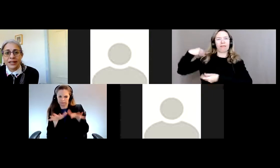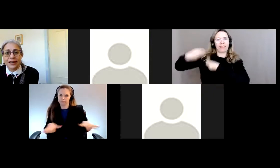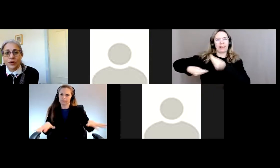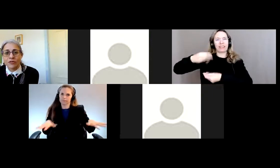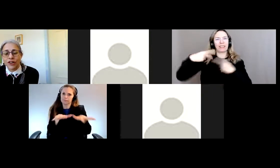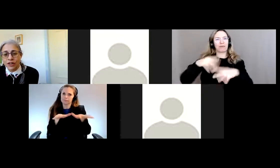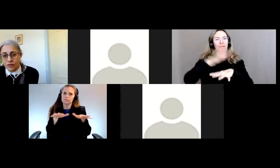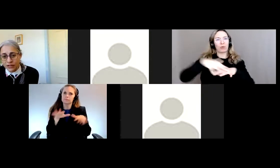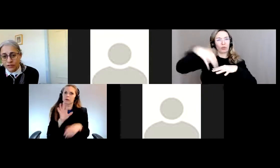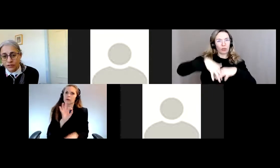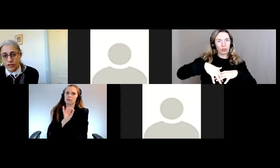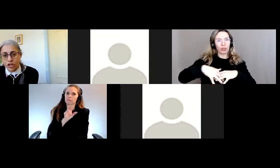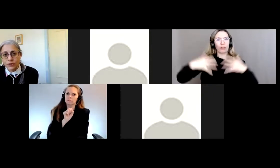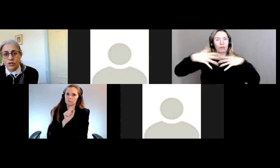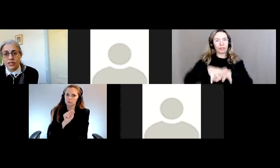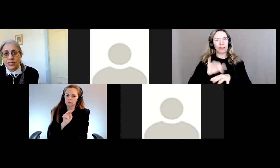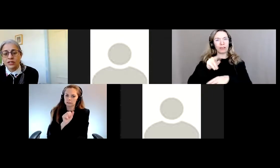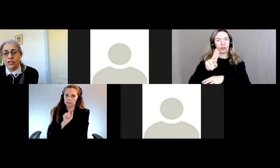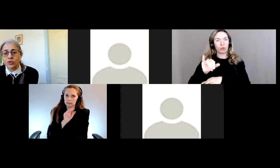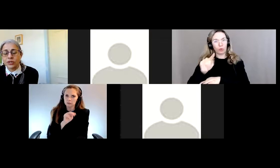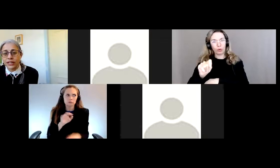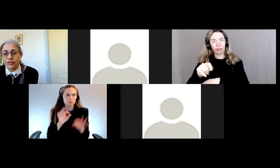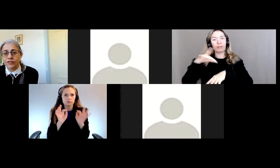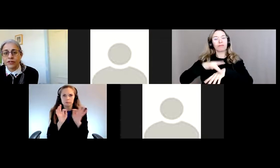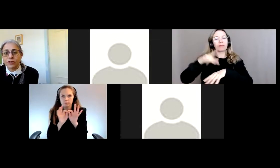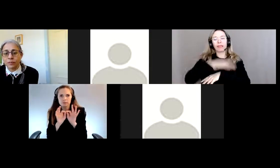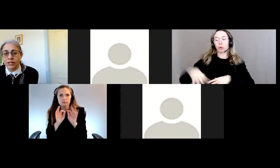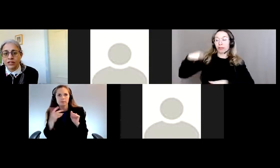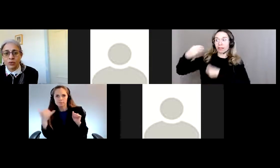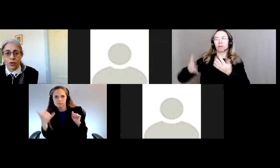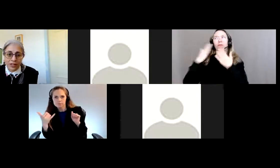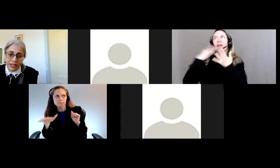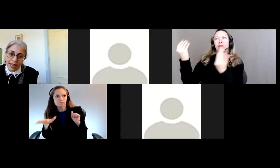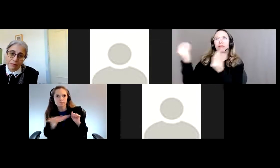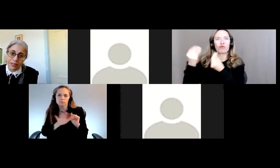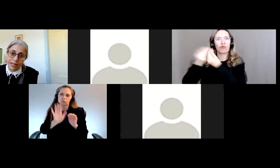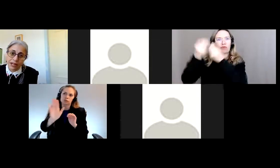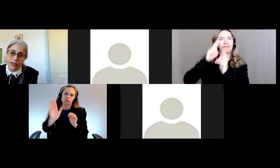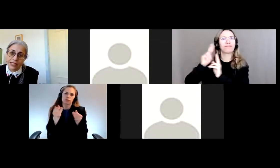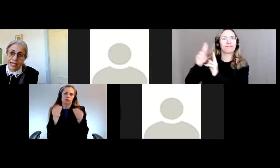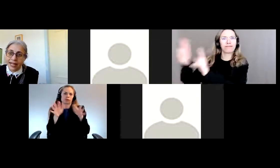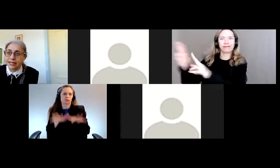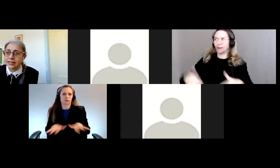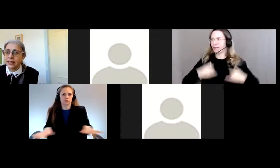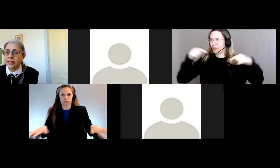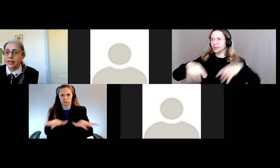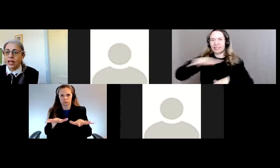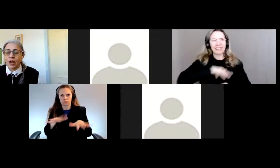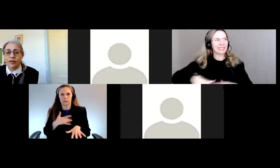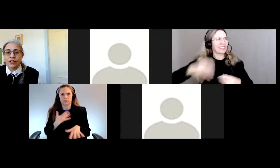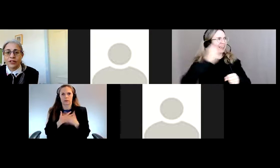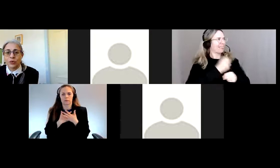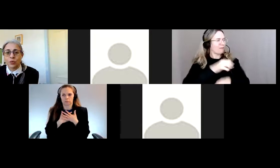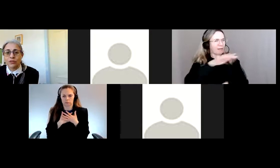autochtones, métis et inuites. Sur des territoires traditionnels, nous sommes très reconnaissants d'avoir l'occasion de vivre, de travailler,